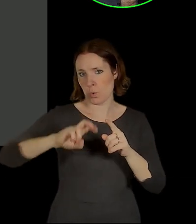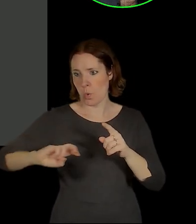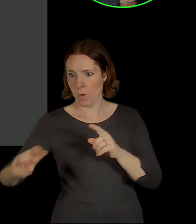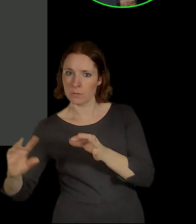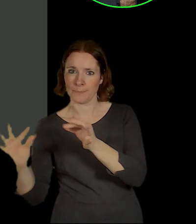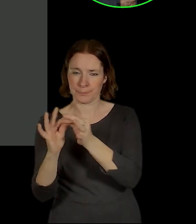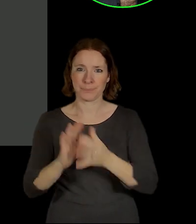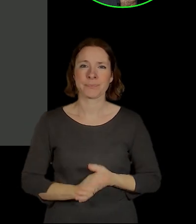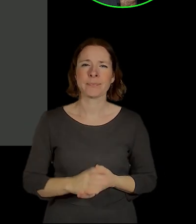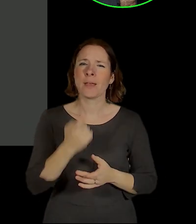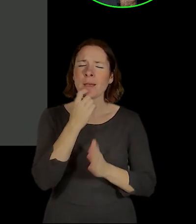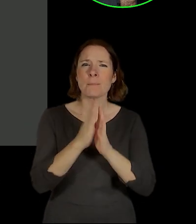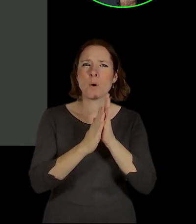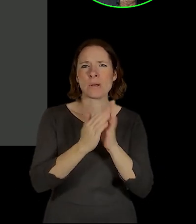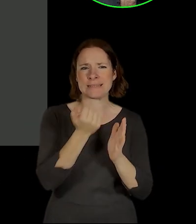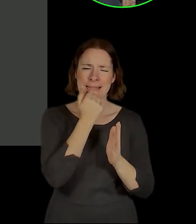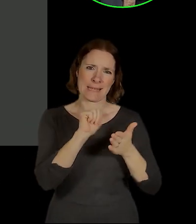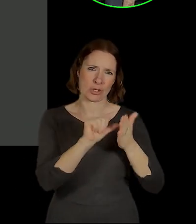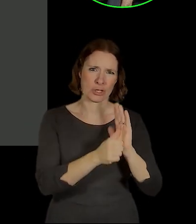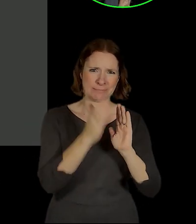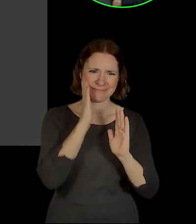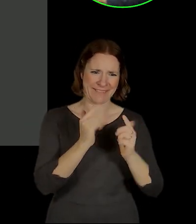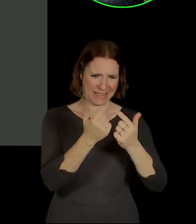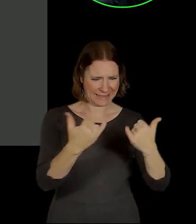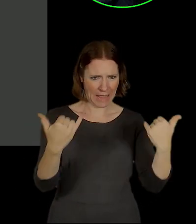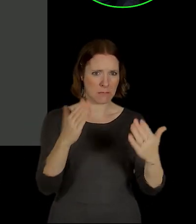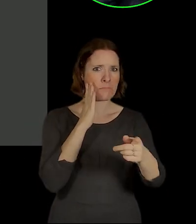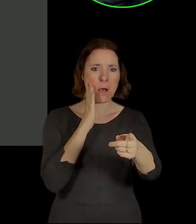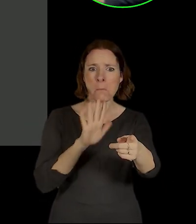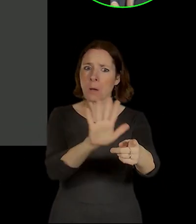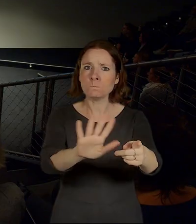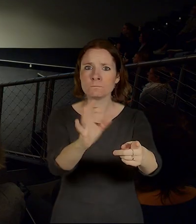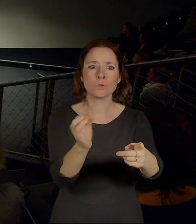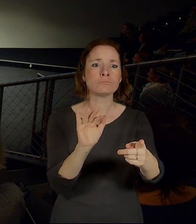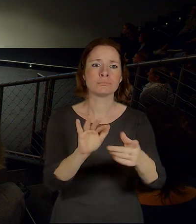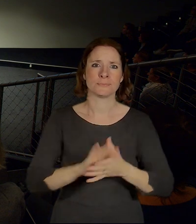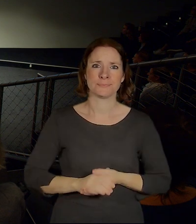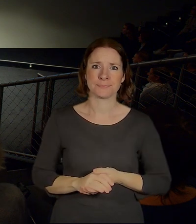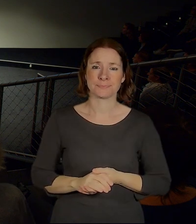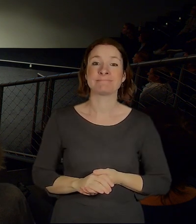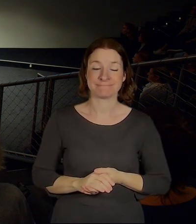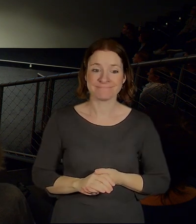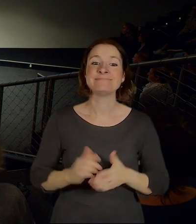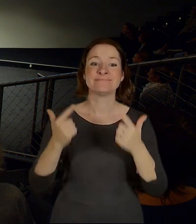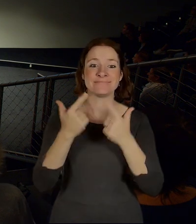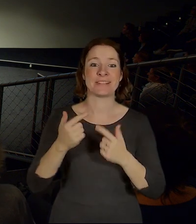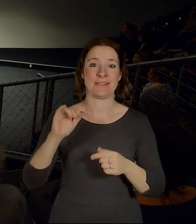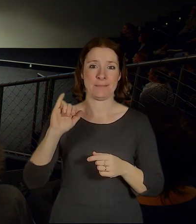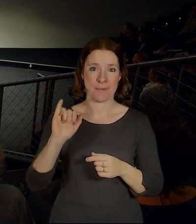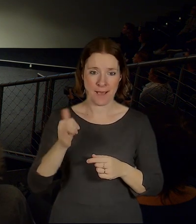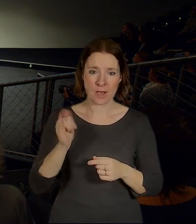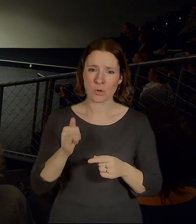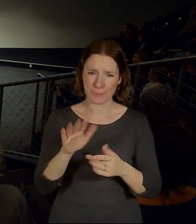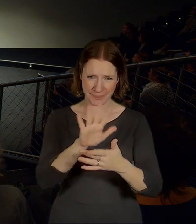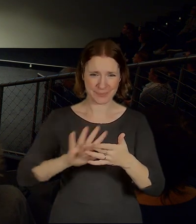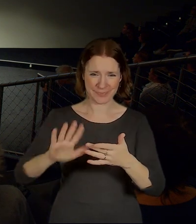který vysvětlí, na co se to koukáme teď. Jo, vysvětlím, tohleto je řešené území,